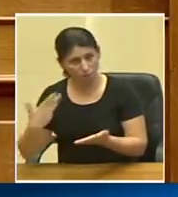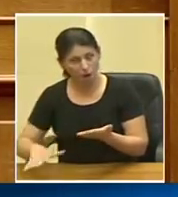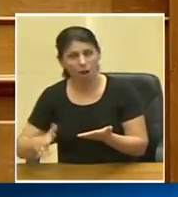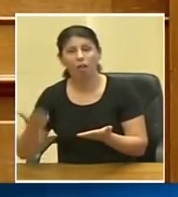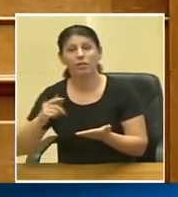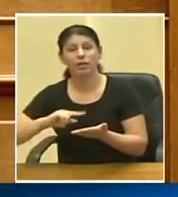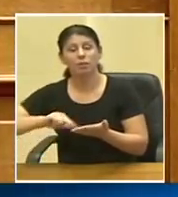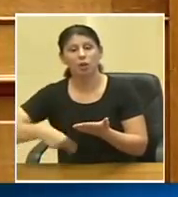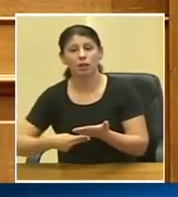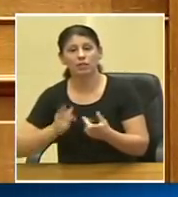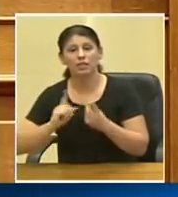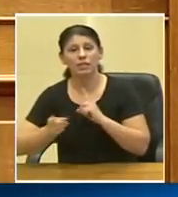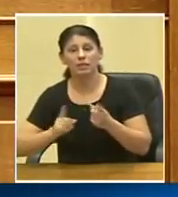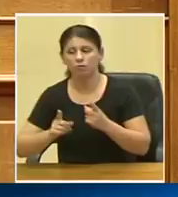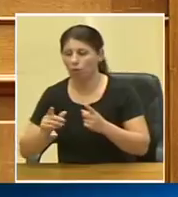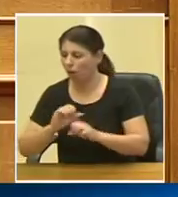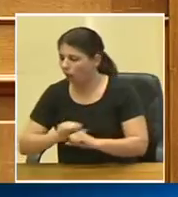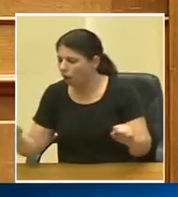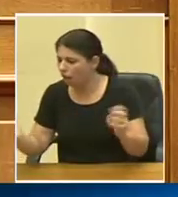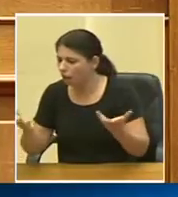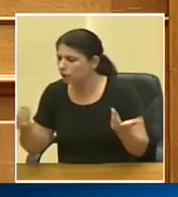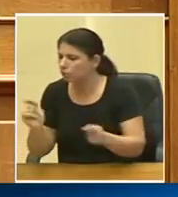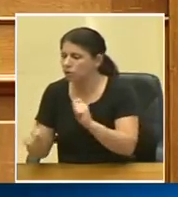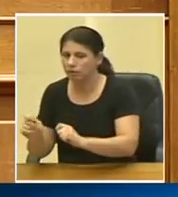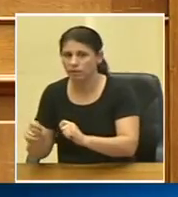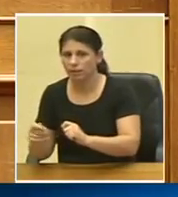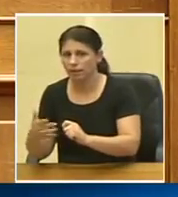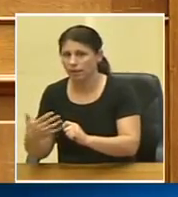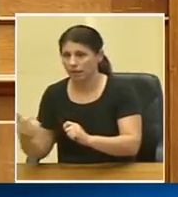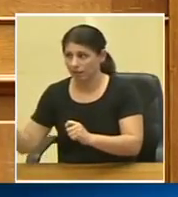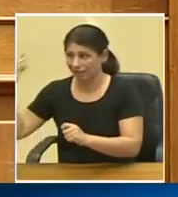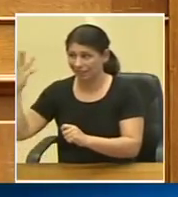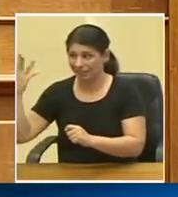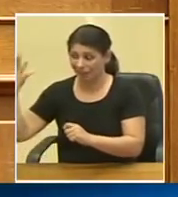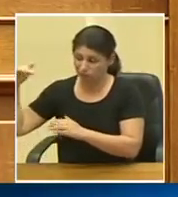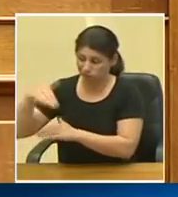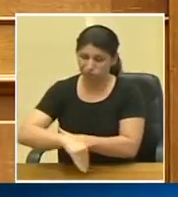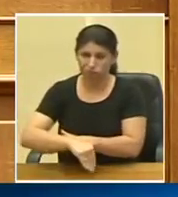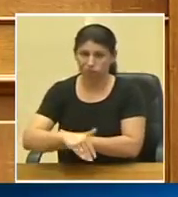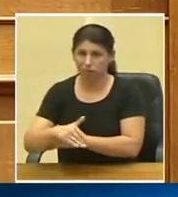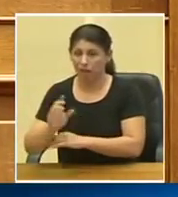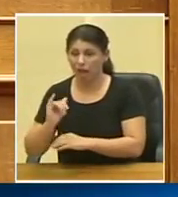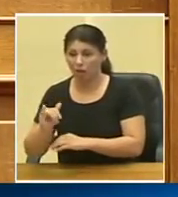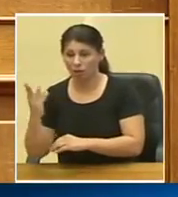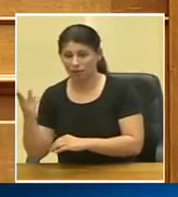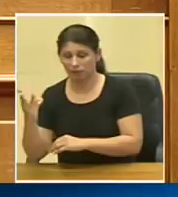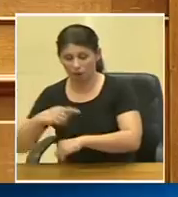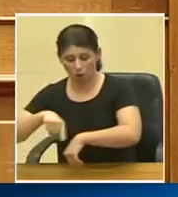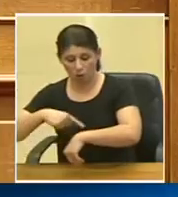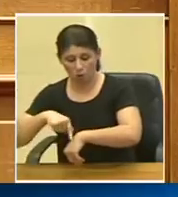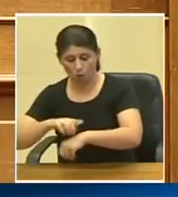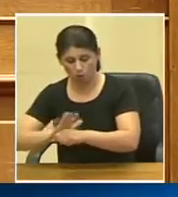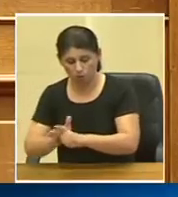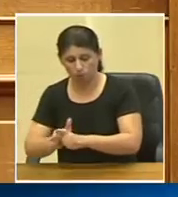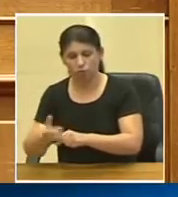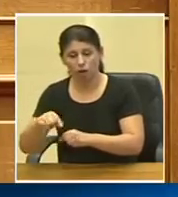υπογράφτηκαν συμβόλαια συντήρησης. Έτσι, έπεσαν τρία, άλλα τρία συμπλήρωσαν τις ώρες, το ένα με μια πιο σοβαρή βλάβη,